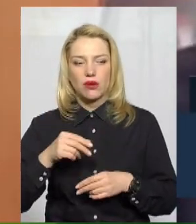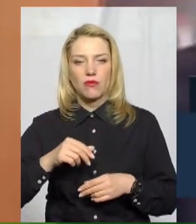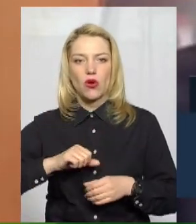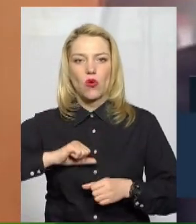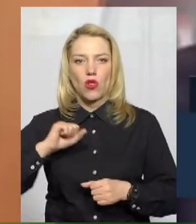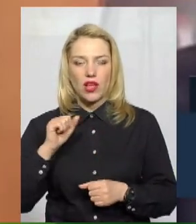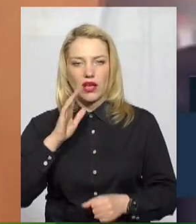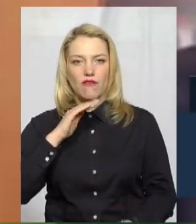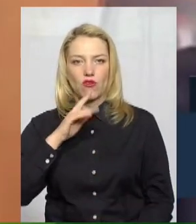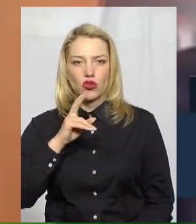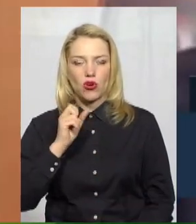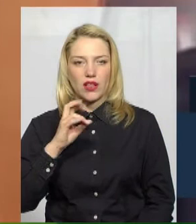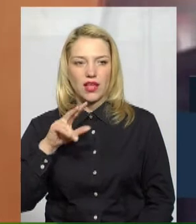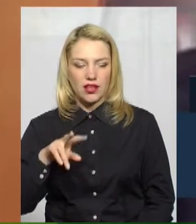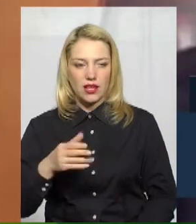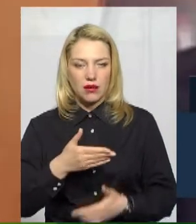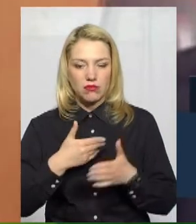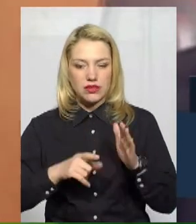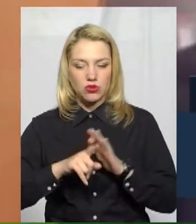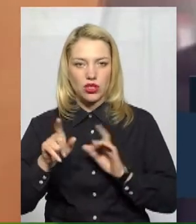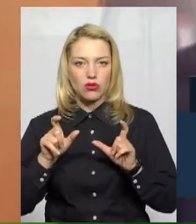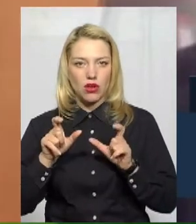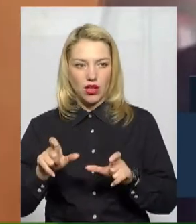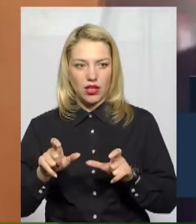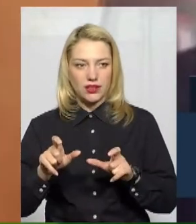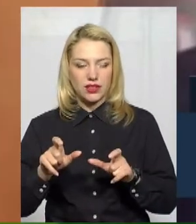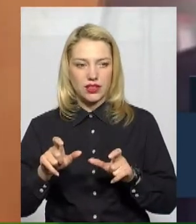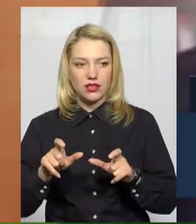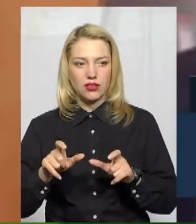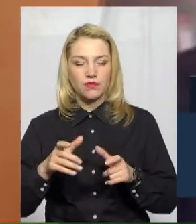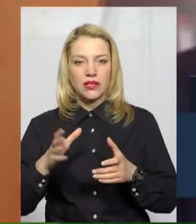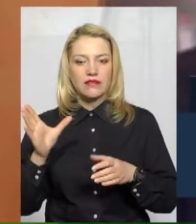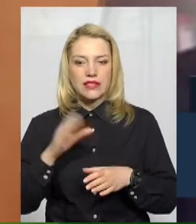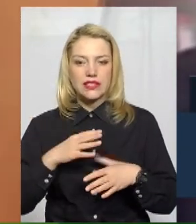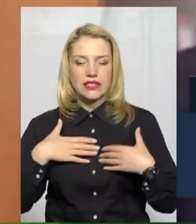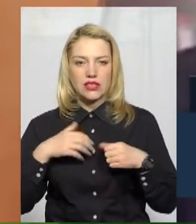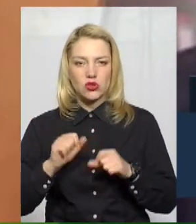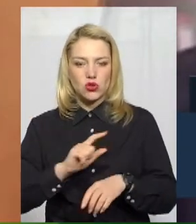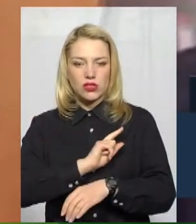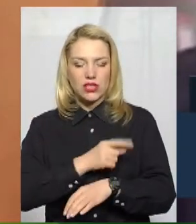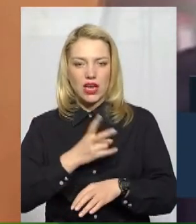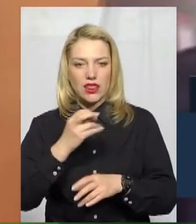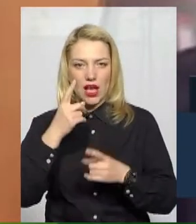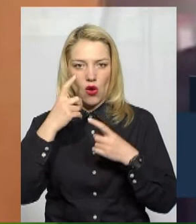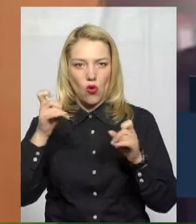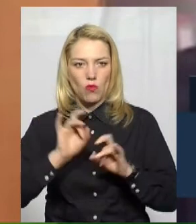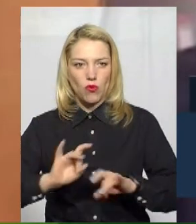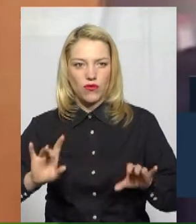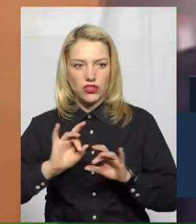Ми з початком карантину зусилля зробили на оповіщення всього